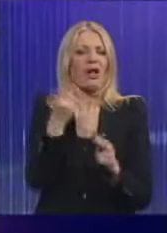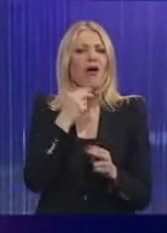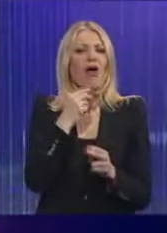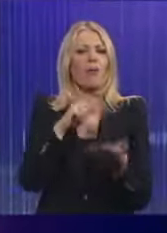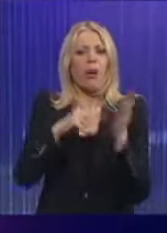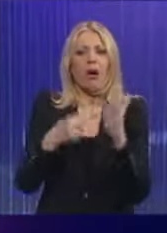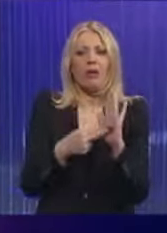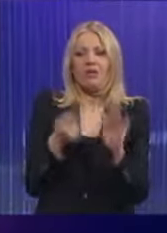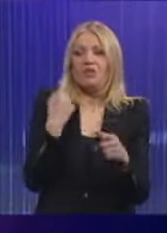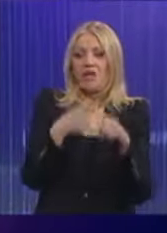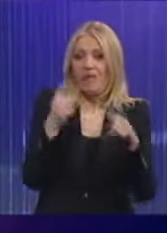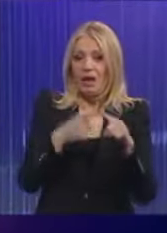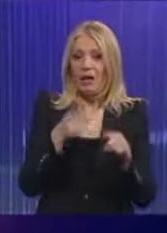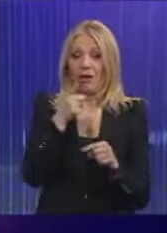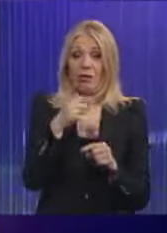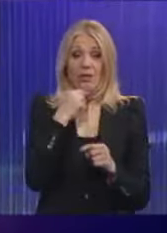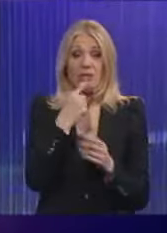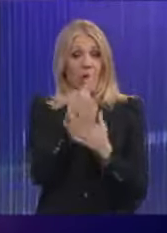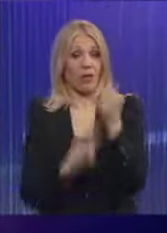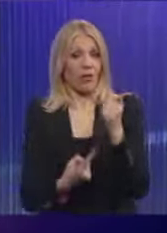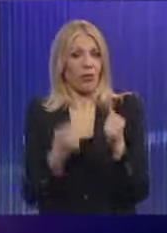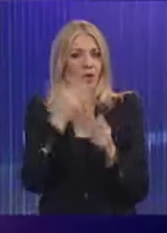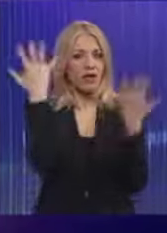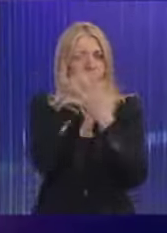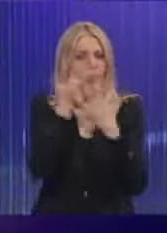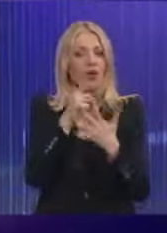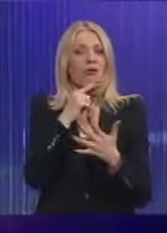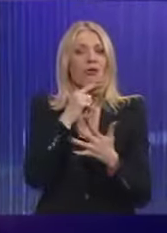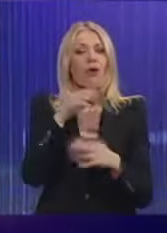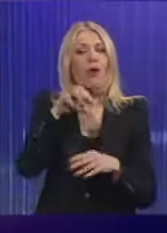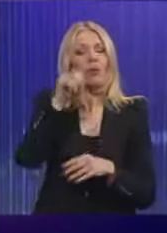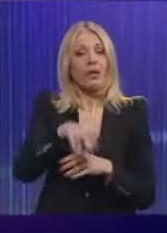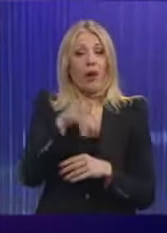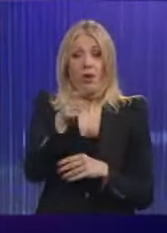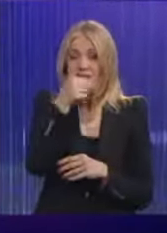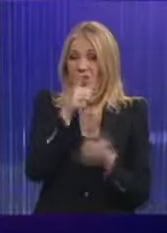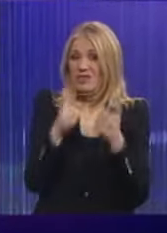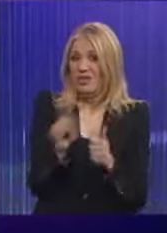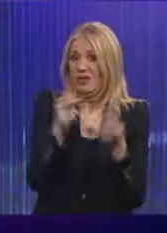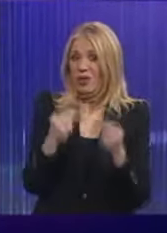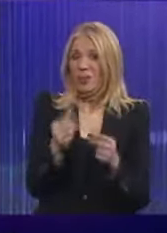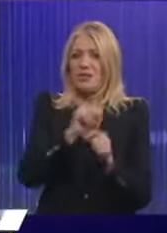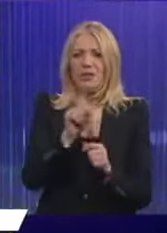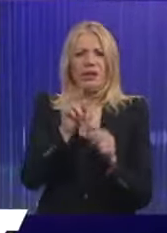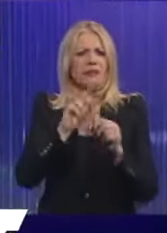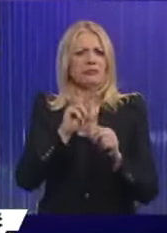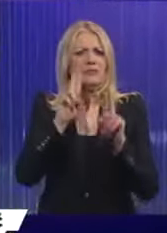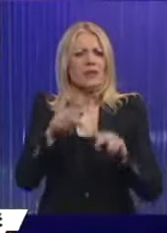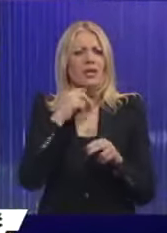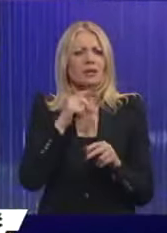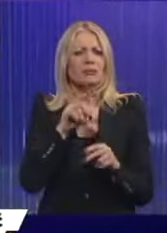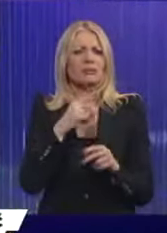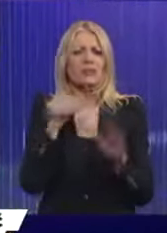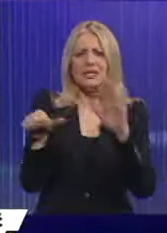anomalije. To kaže, zbunjuje birače. Ovde ono što jeste sporno, da sada nećete moći sakriti o